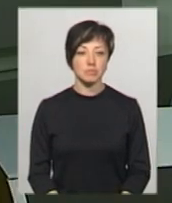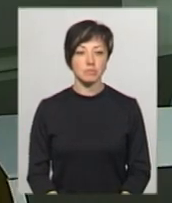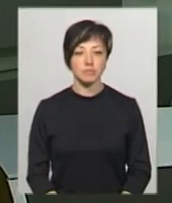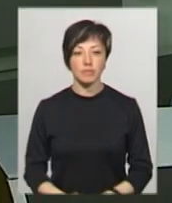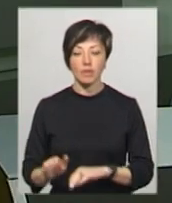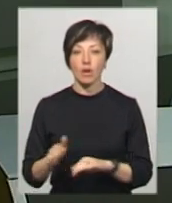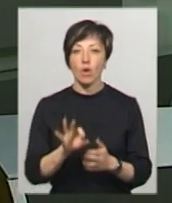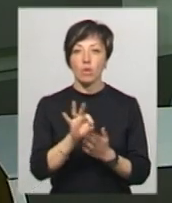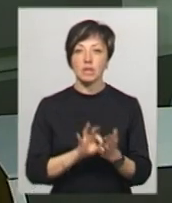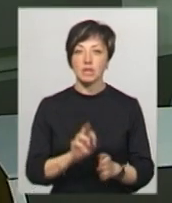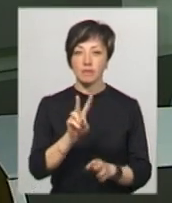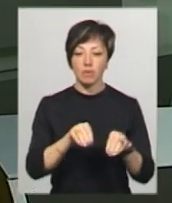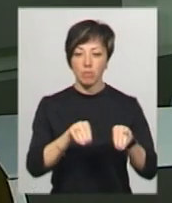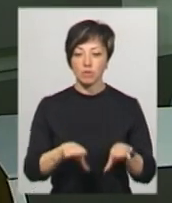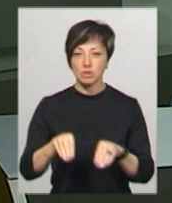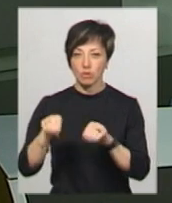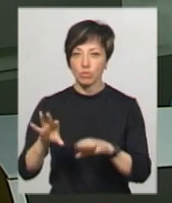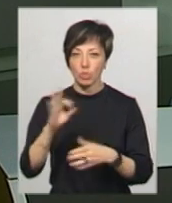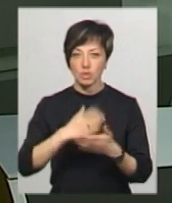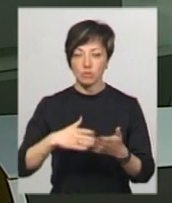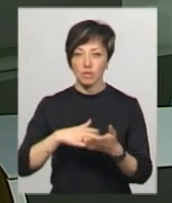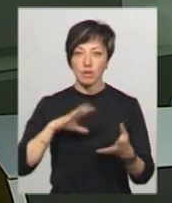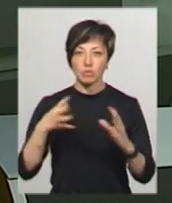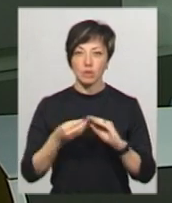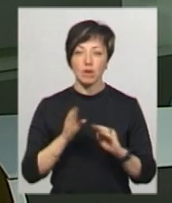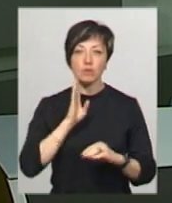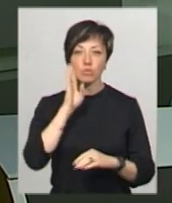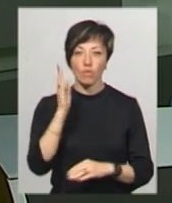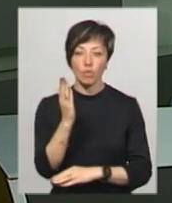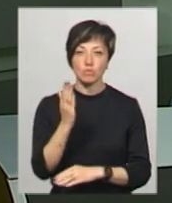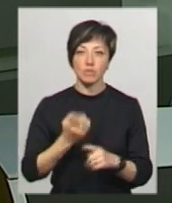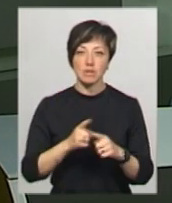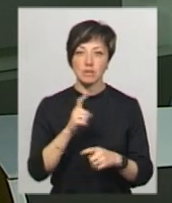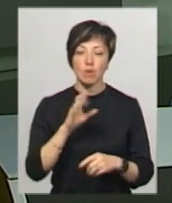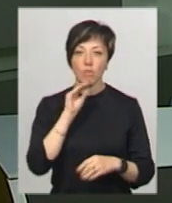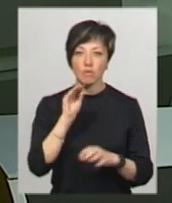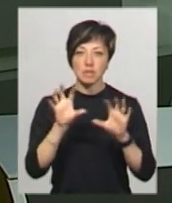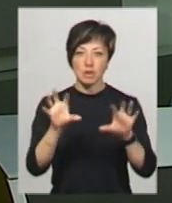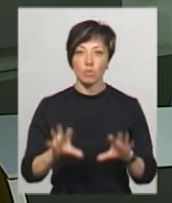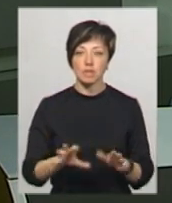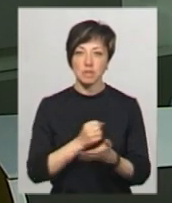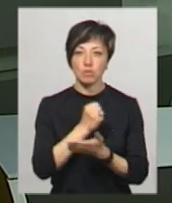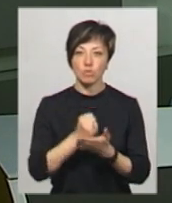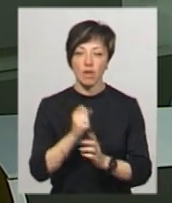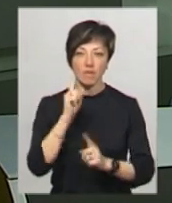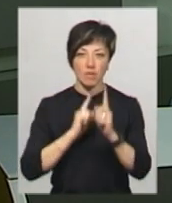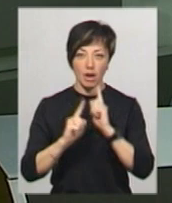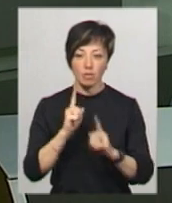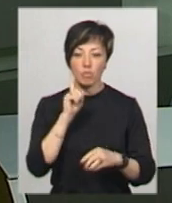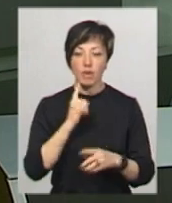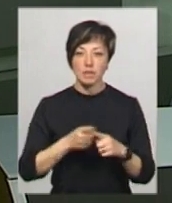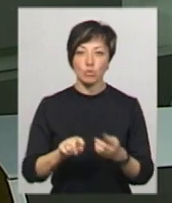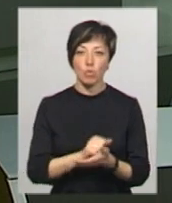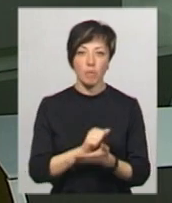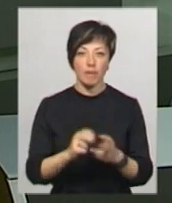Одразу дві постанови і обидві про скасування результатів ранкового голосування за мовний закон зареєстрували в Раді. Допоки ці